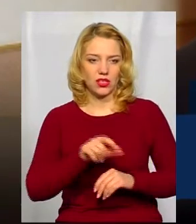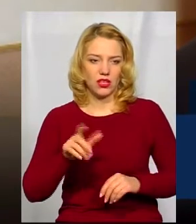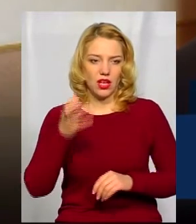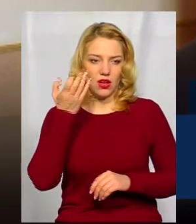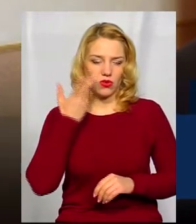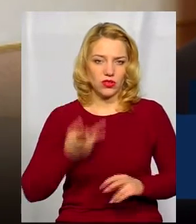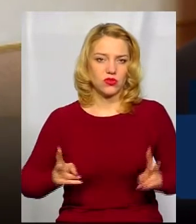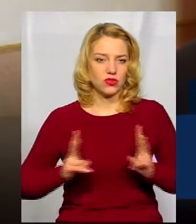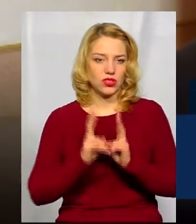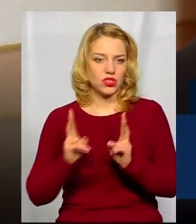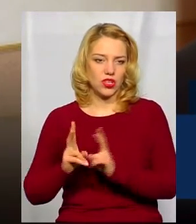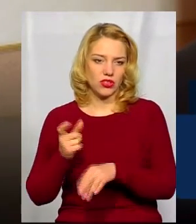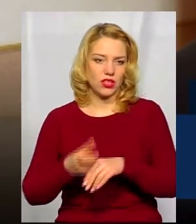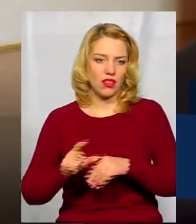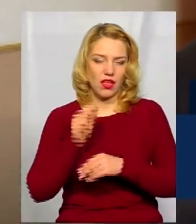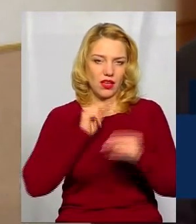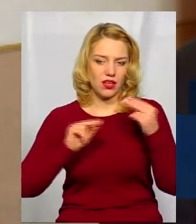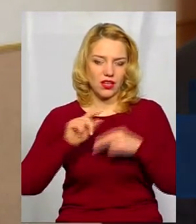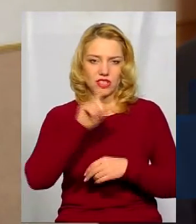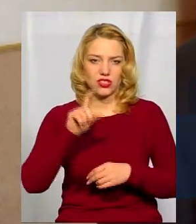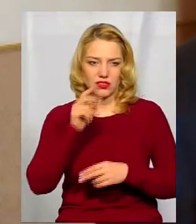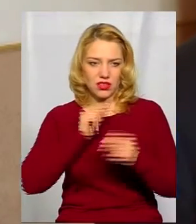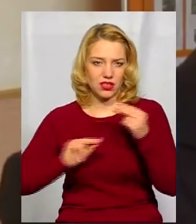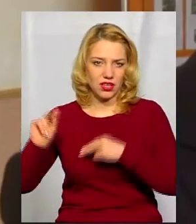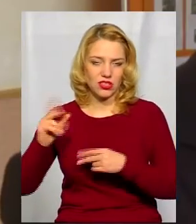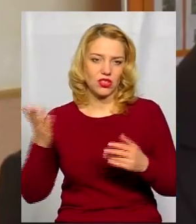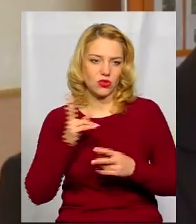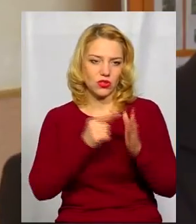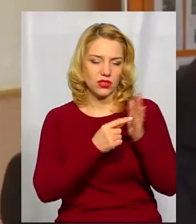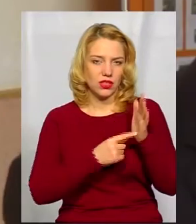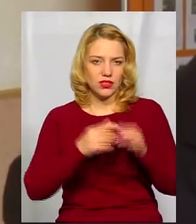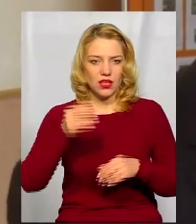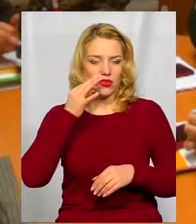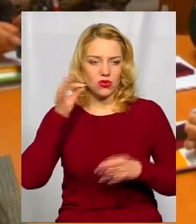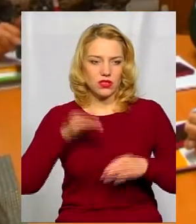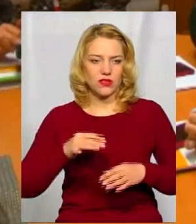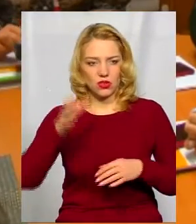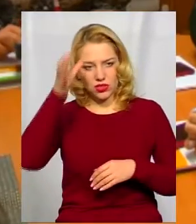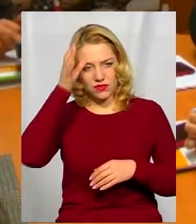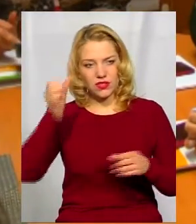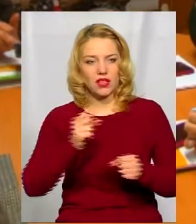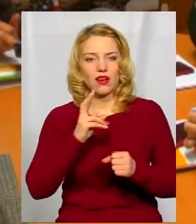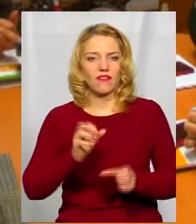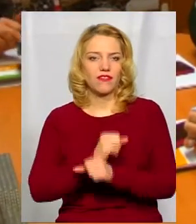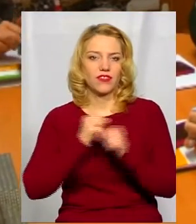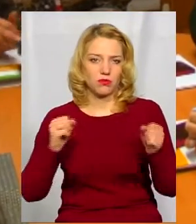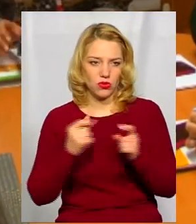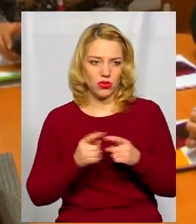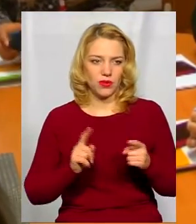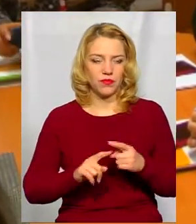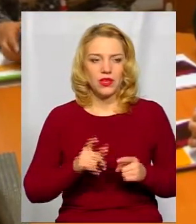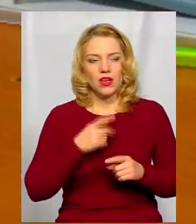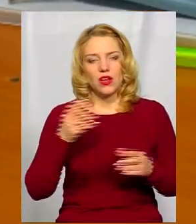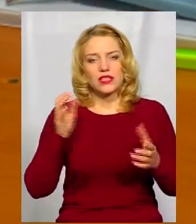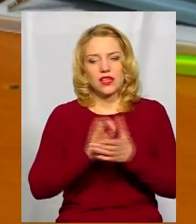зустрічаються найкращі з кращих, які діляться досвідом, освітній вибух, освітня бомба. Протягом двох днів фестивалю освітяни